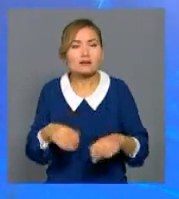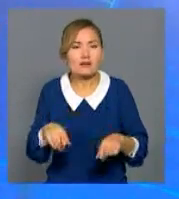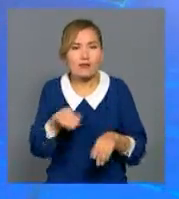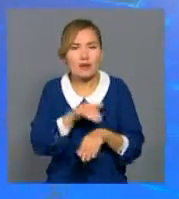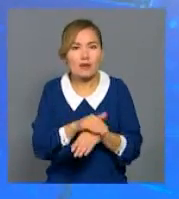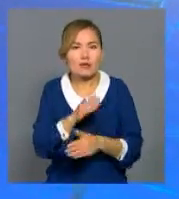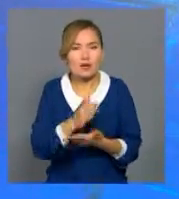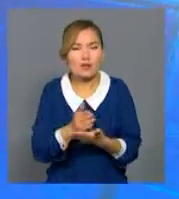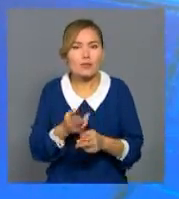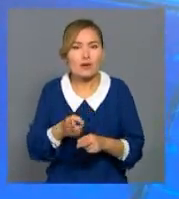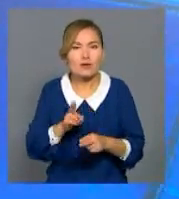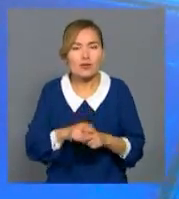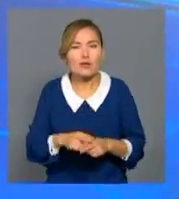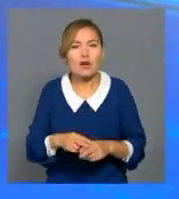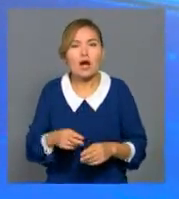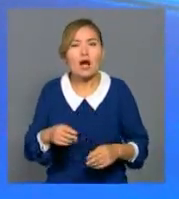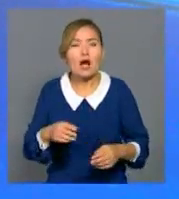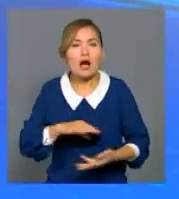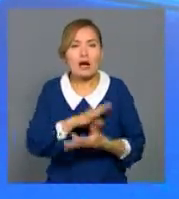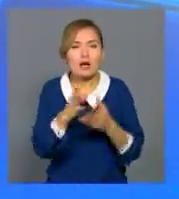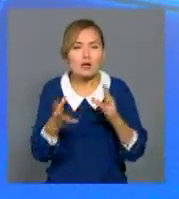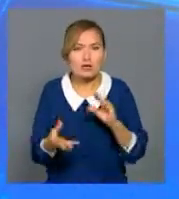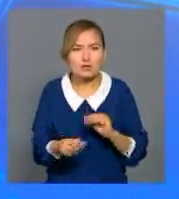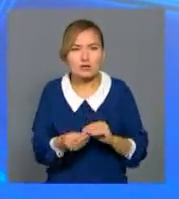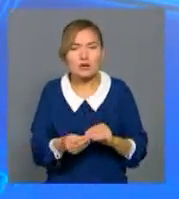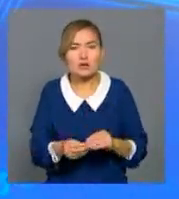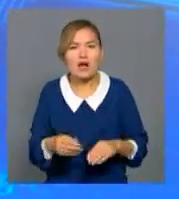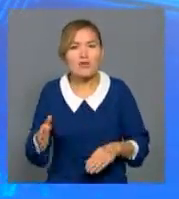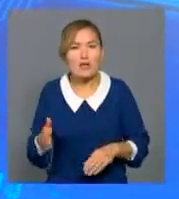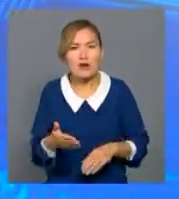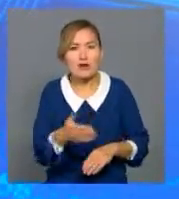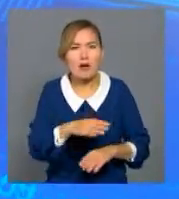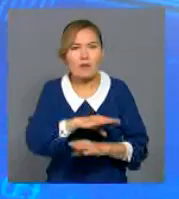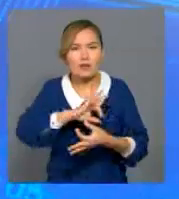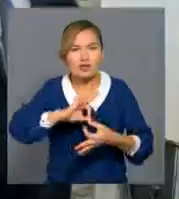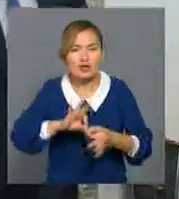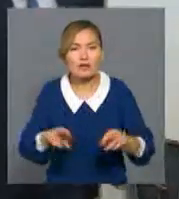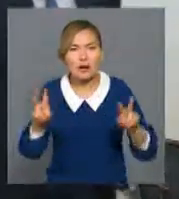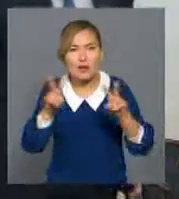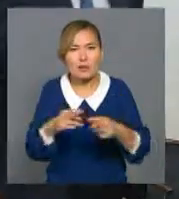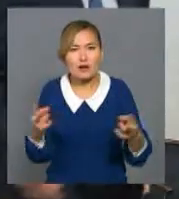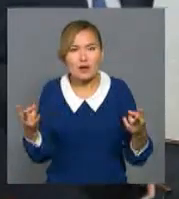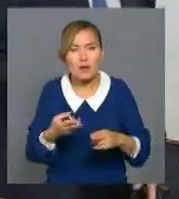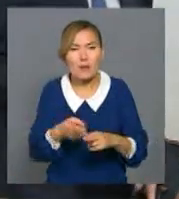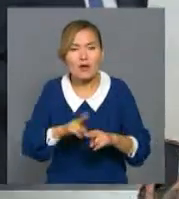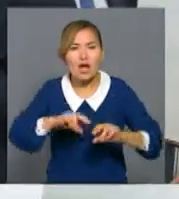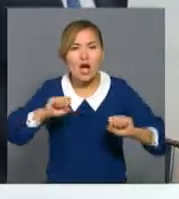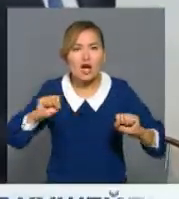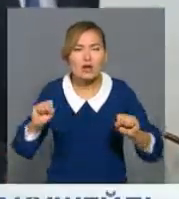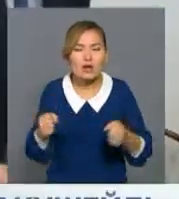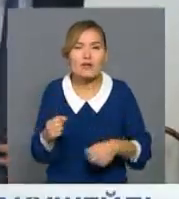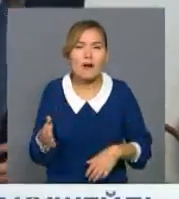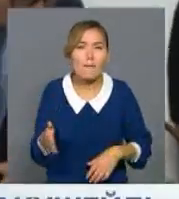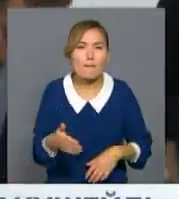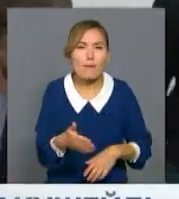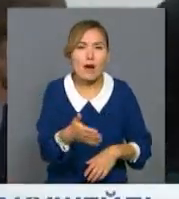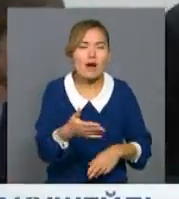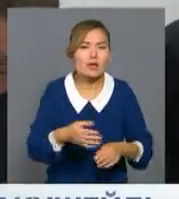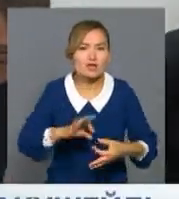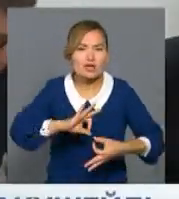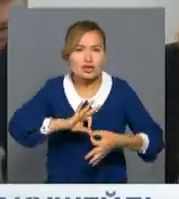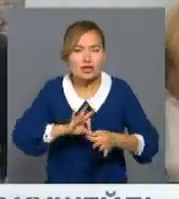болу өтейс. Тіпті тағамға қосылған мұздыңда салмағы көрсетілі өш арт. Сонымен қатары қатырылған балықты салқындатылған деп, немесе